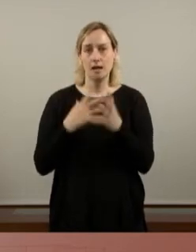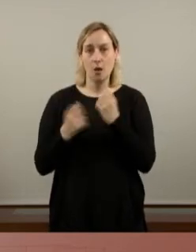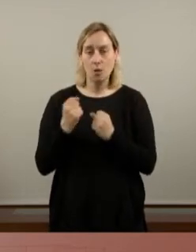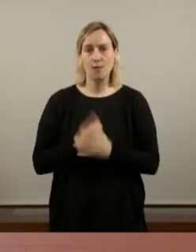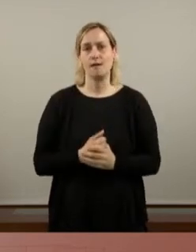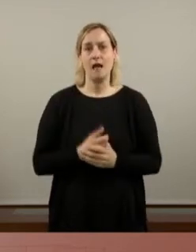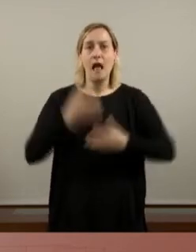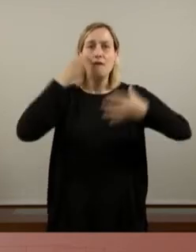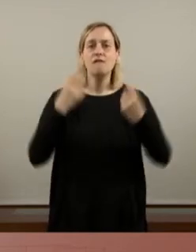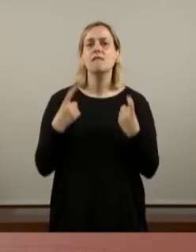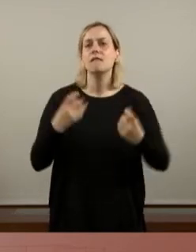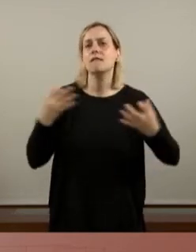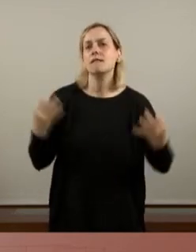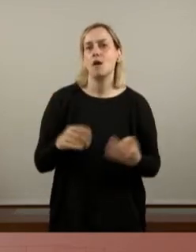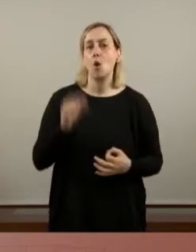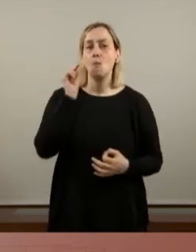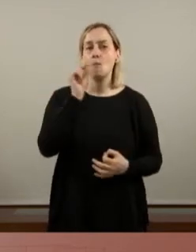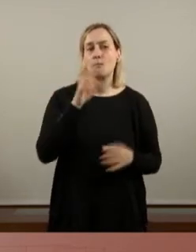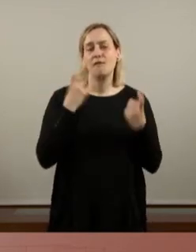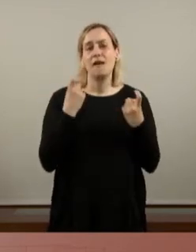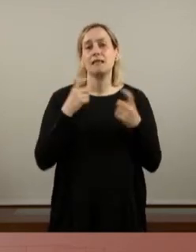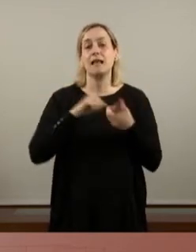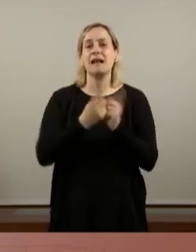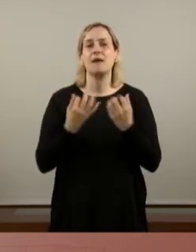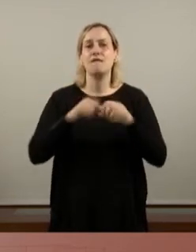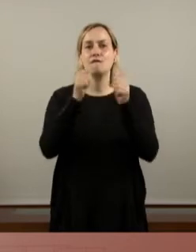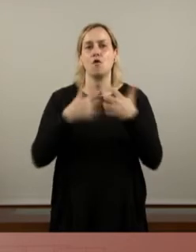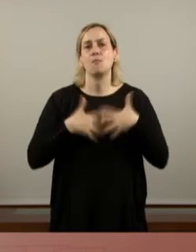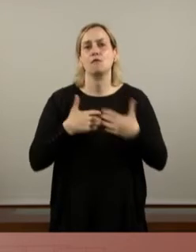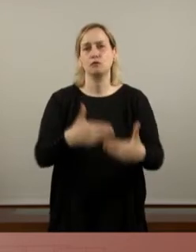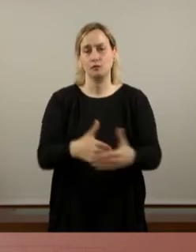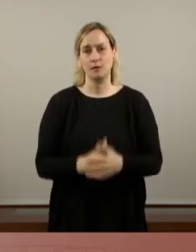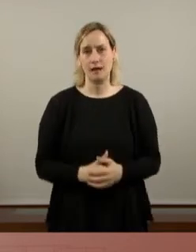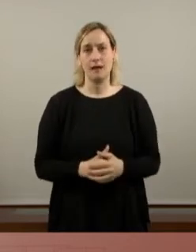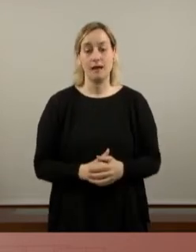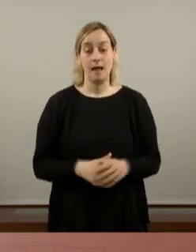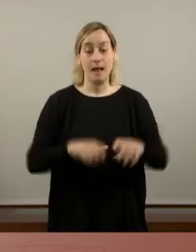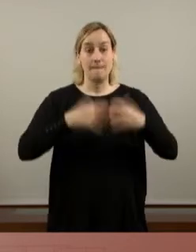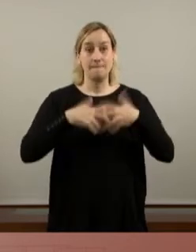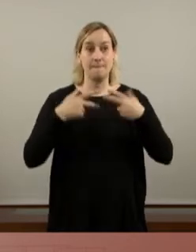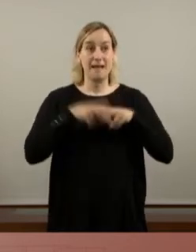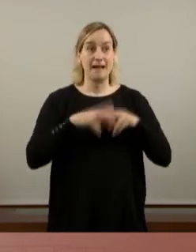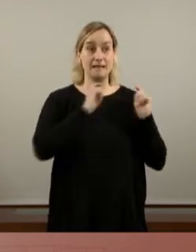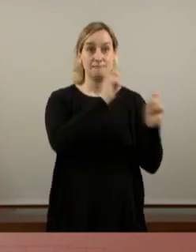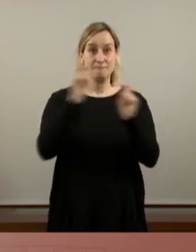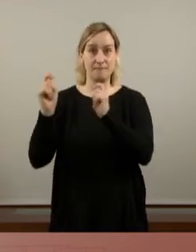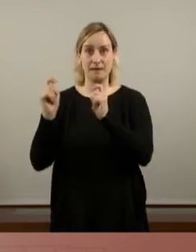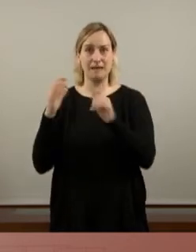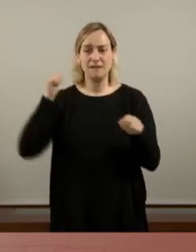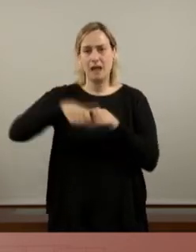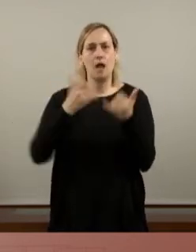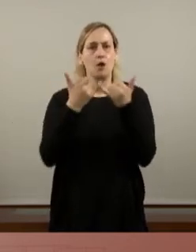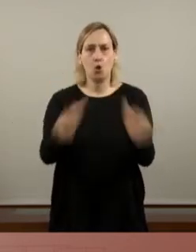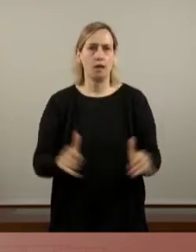el que cal és canviar la manera de funcionar. Els mecanismes d'assignació econòmica s'han mostrat inútils